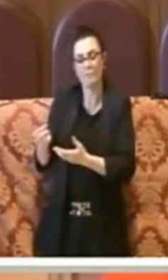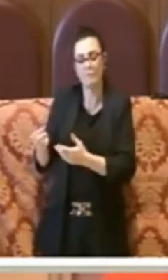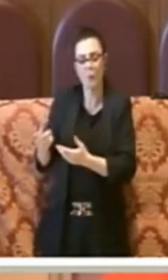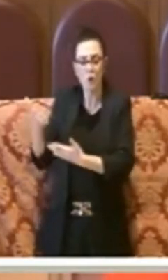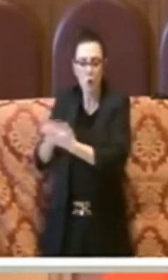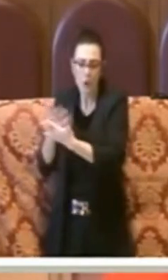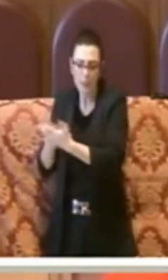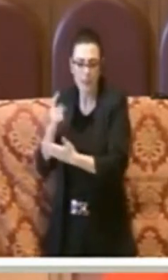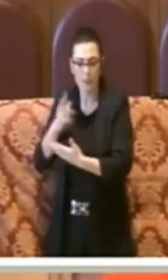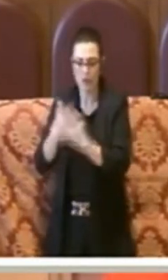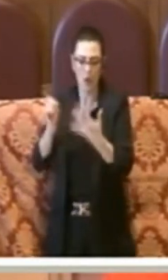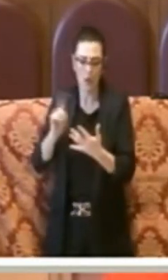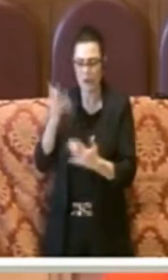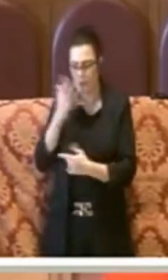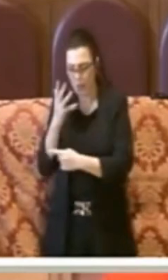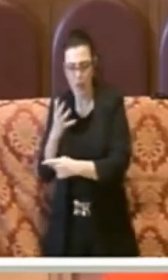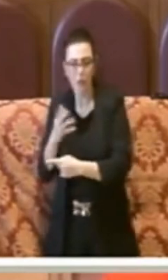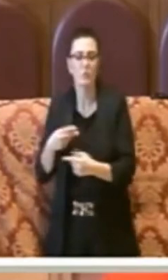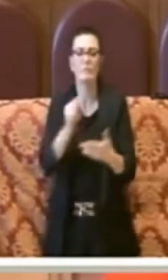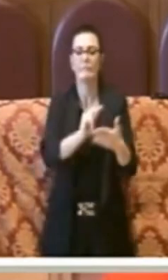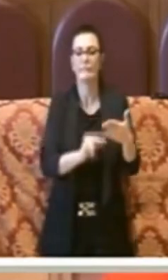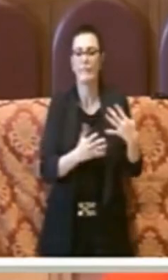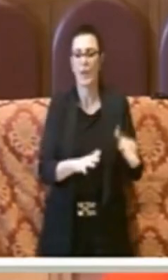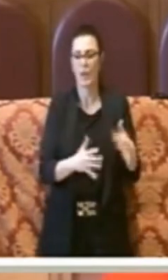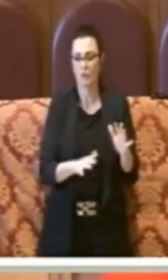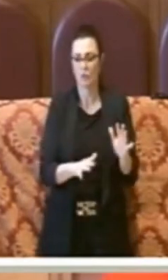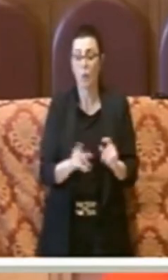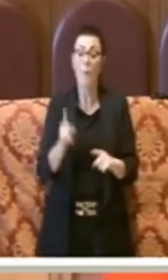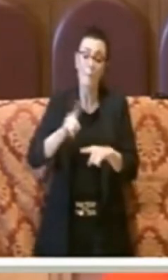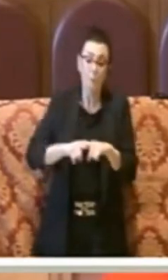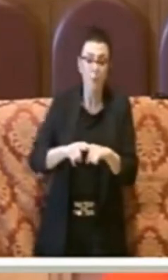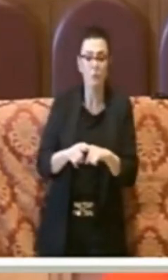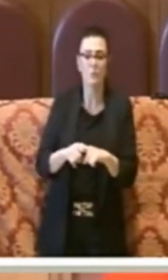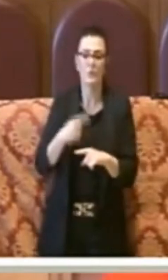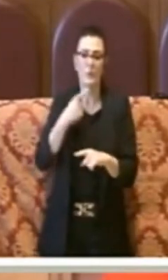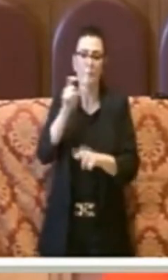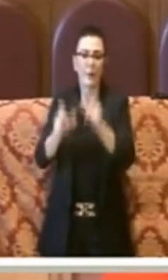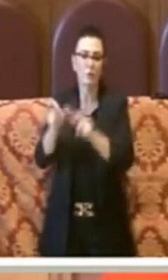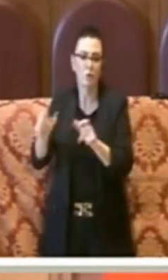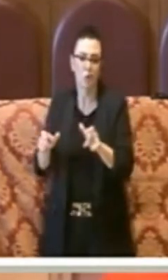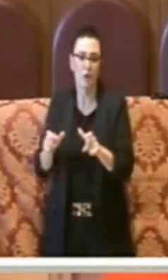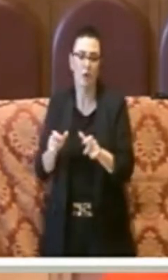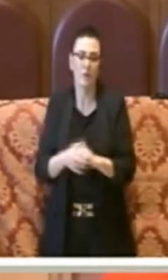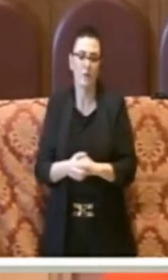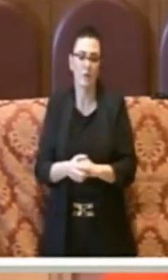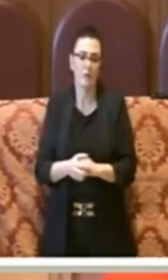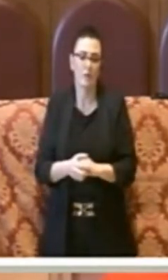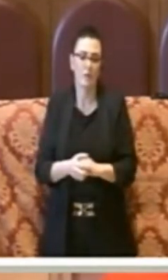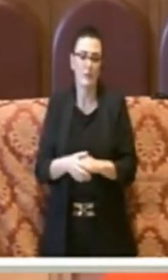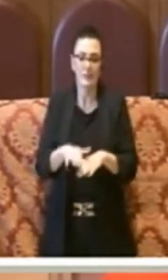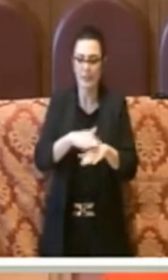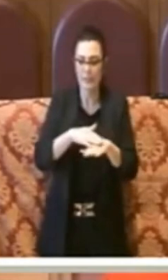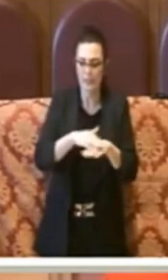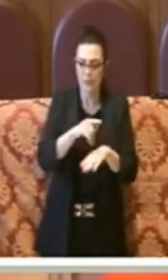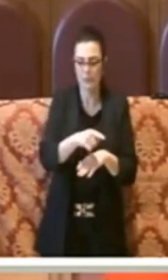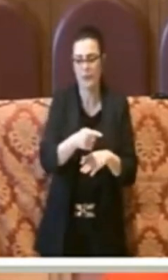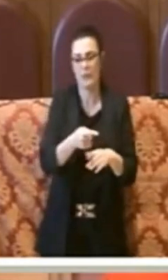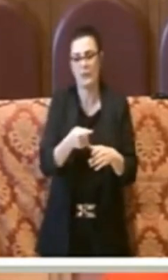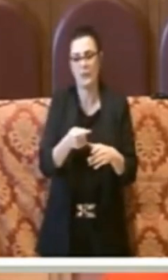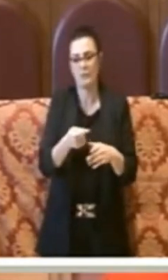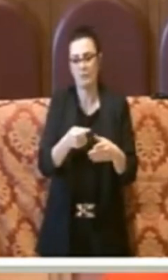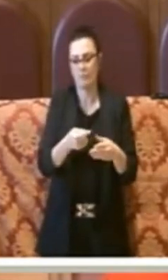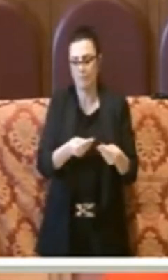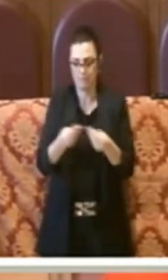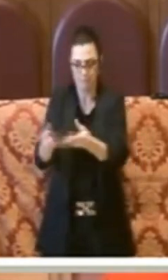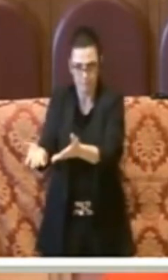destinatario di servizi e azioni dell'amministrazione in